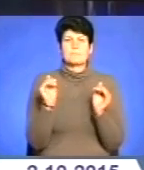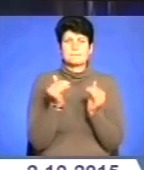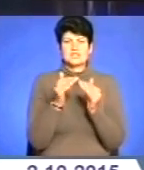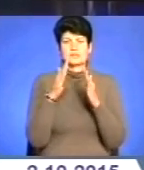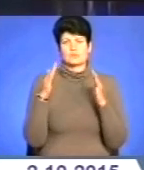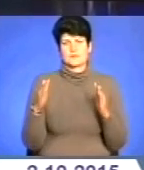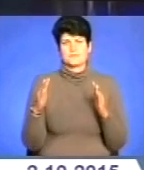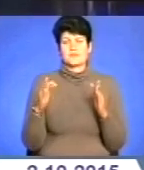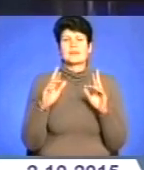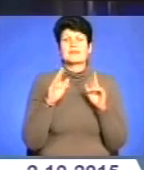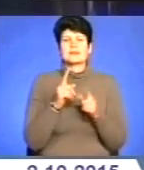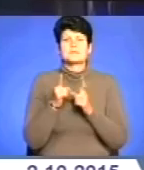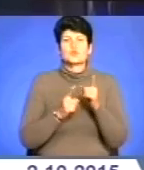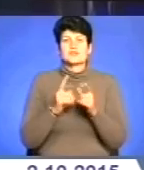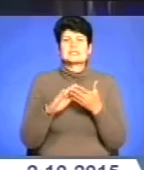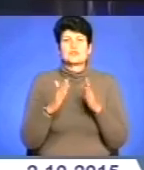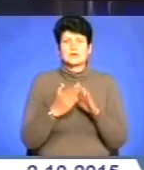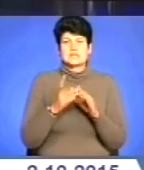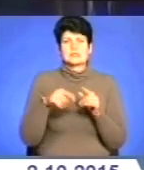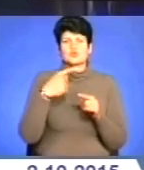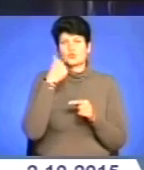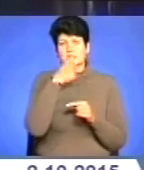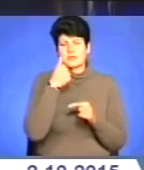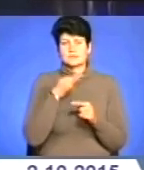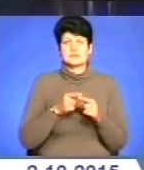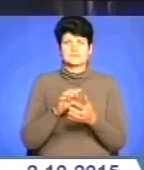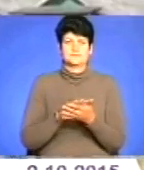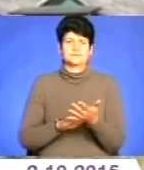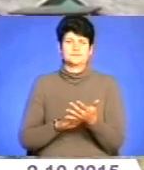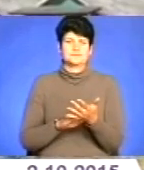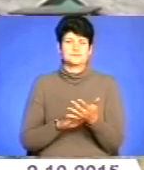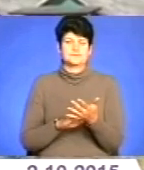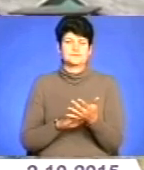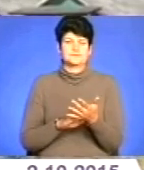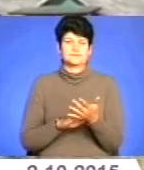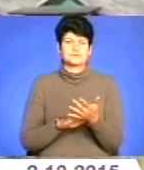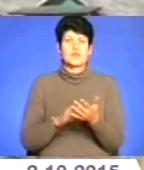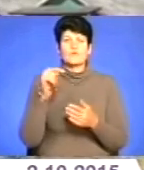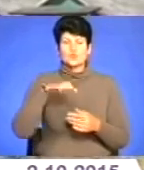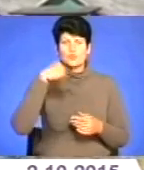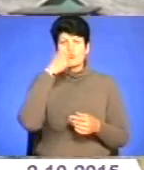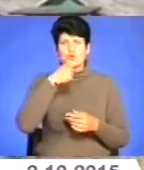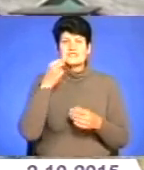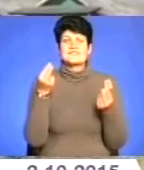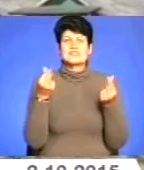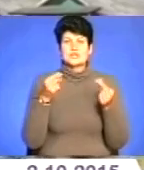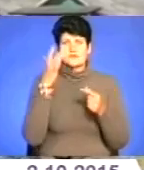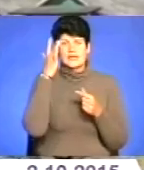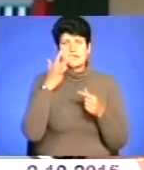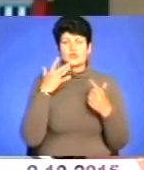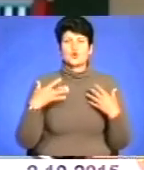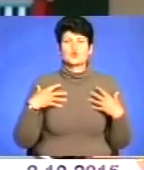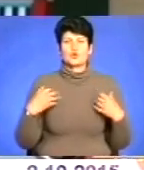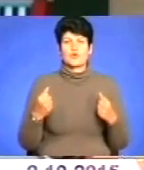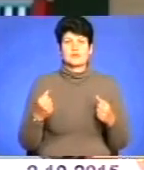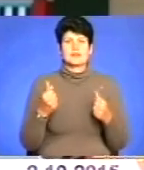таборів. Як змінюватимуть ситуацію наступного року – про це далі у сюжеті. Цього року фінансування літнього оздоровлення